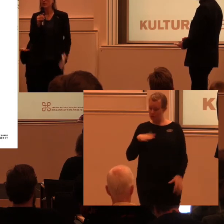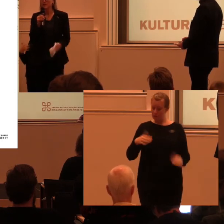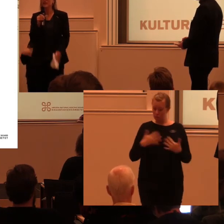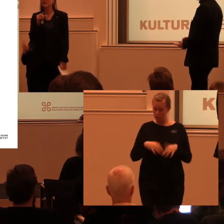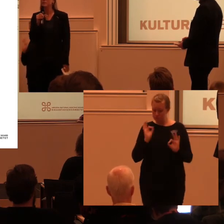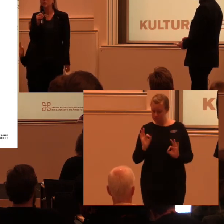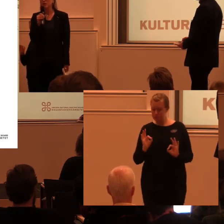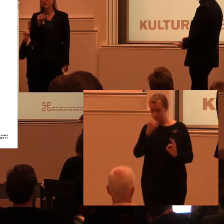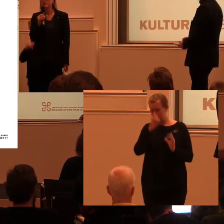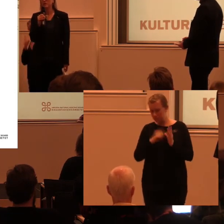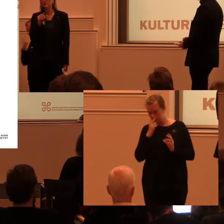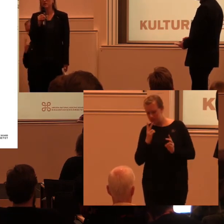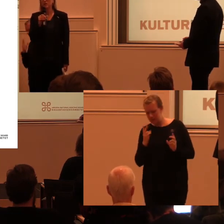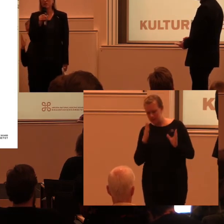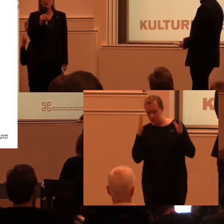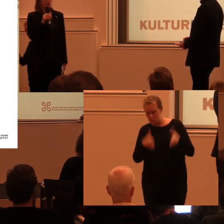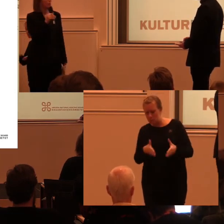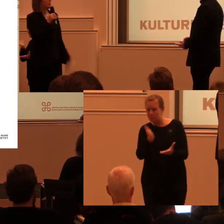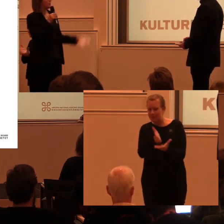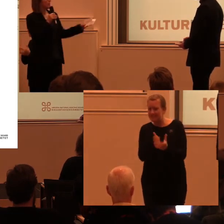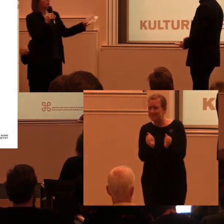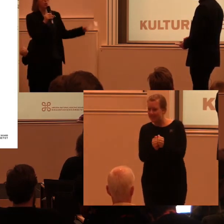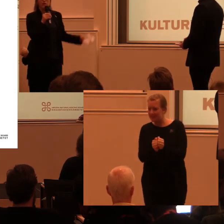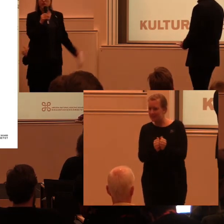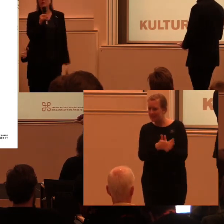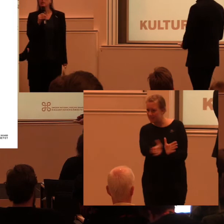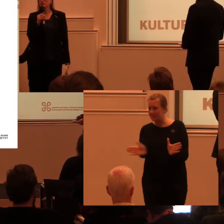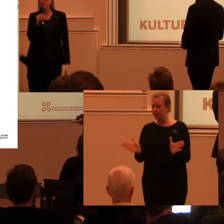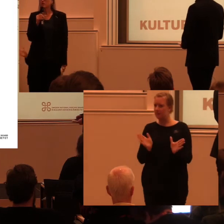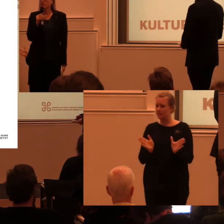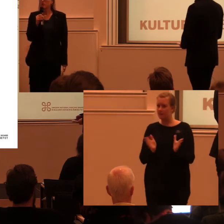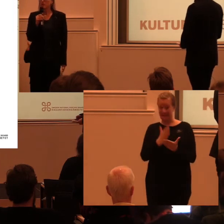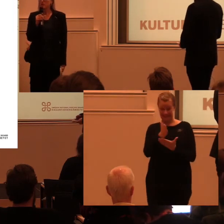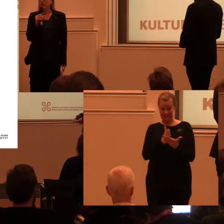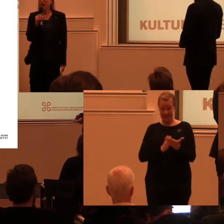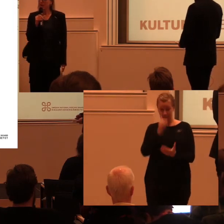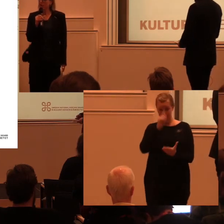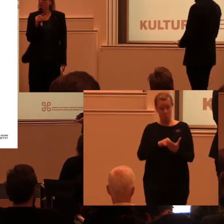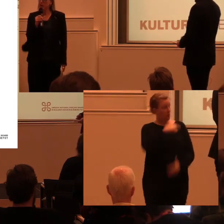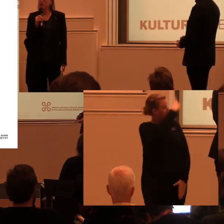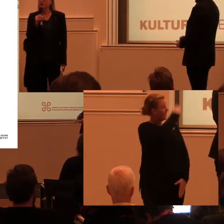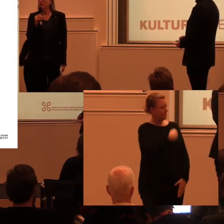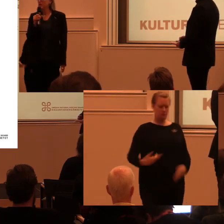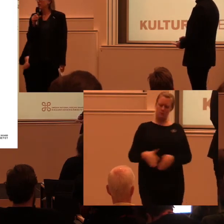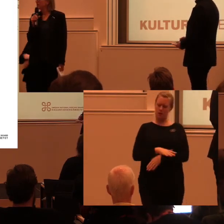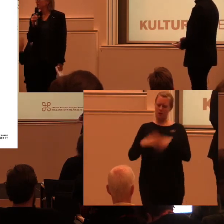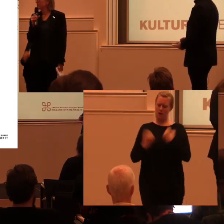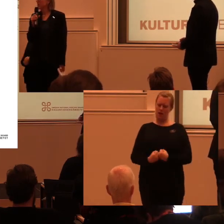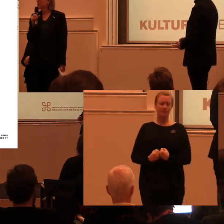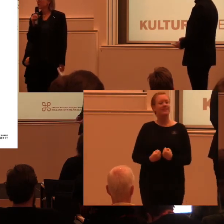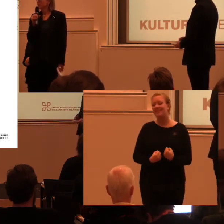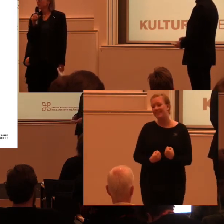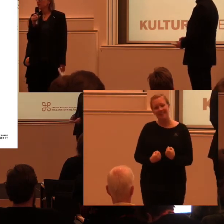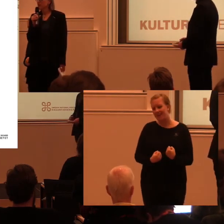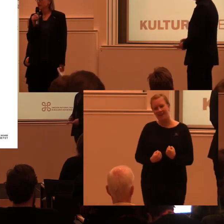på en inriktning på arbetet. Delmålen täcker ju självklart inte allt man behöver arbeta